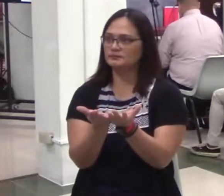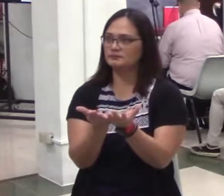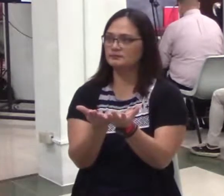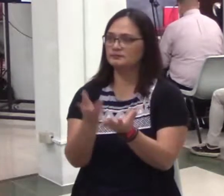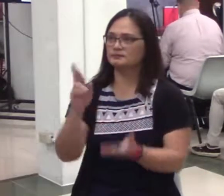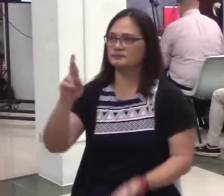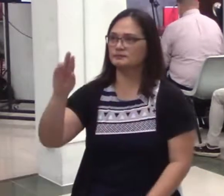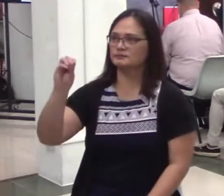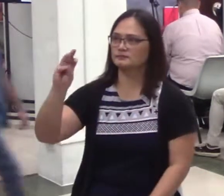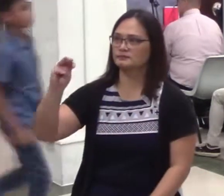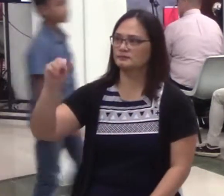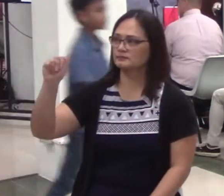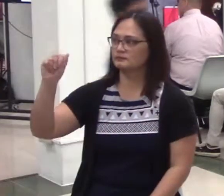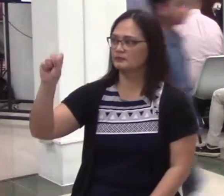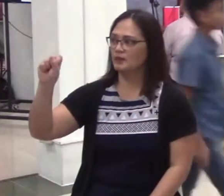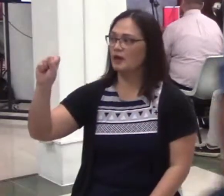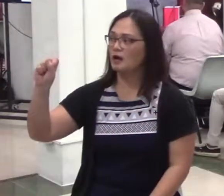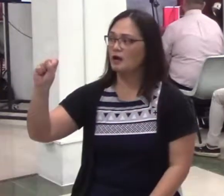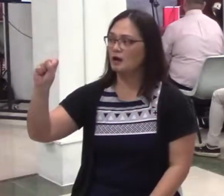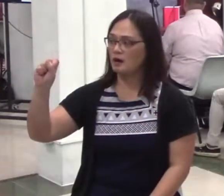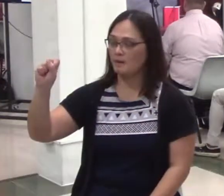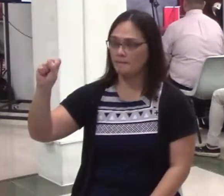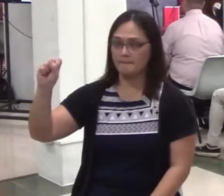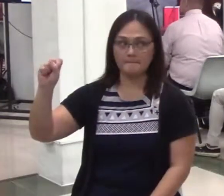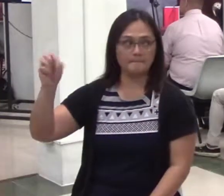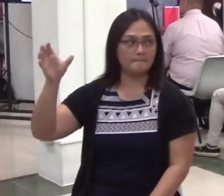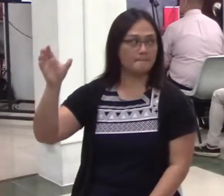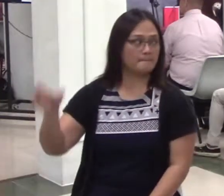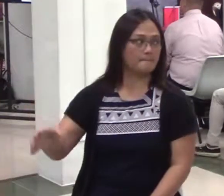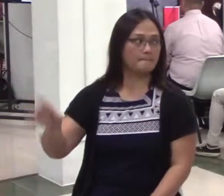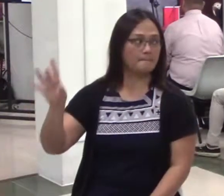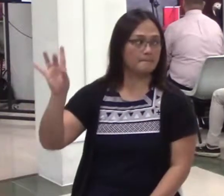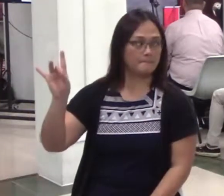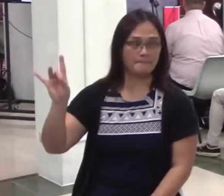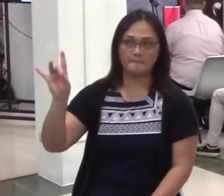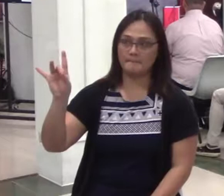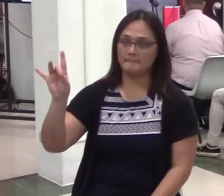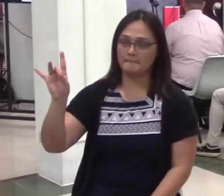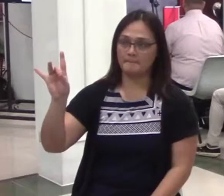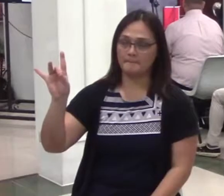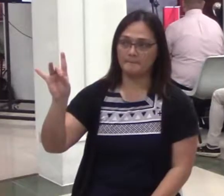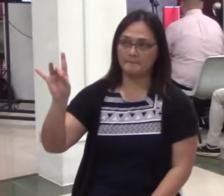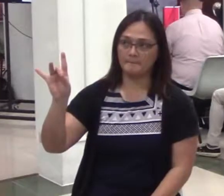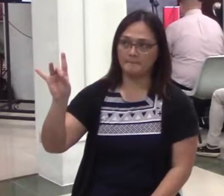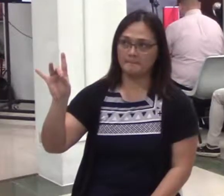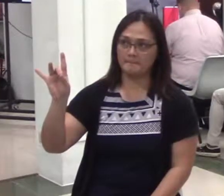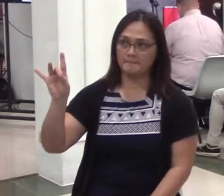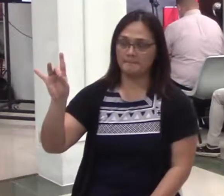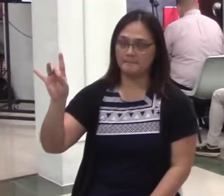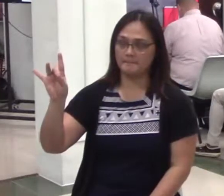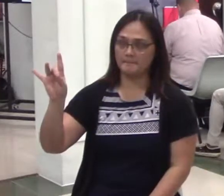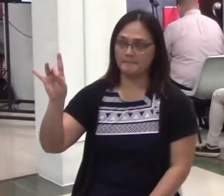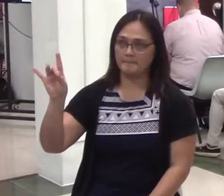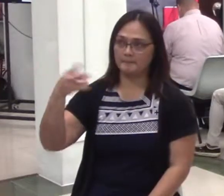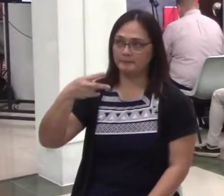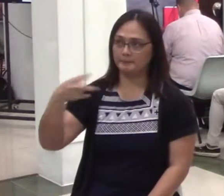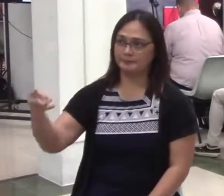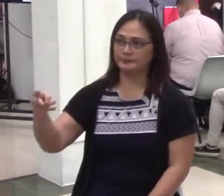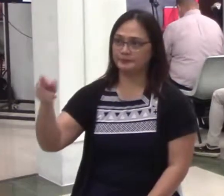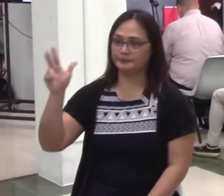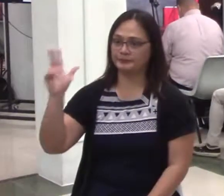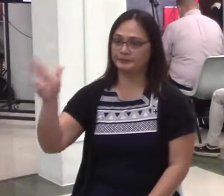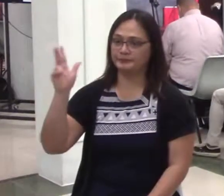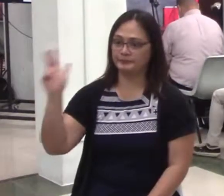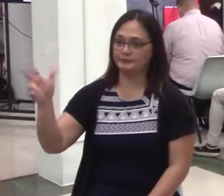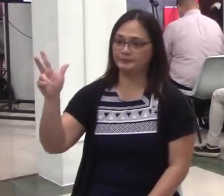niya ipinagkait mismo ang kanyang sariling anak. Nakikinig ba tayo?